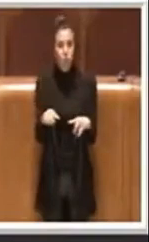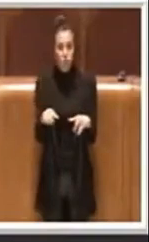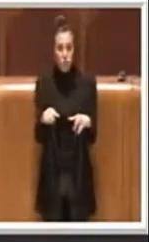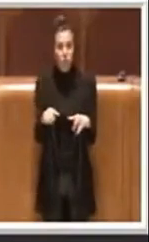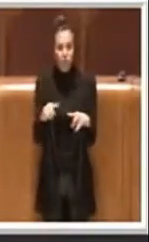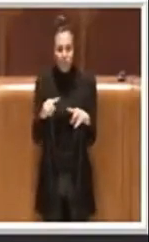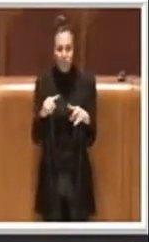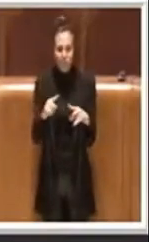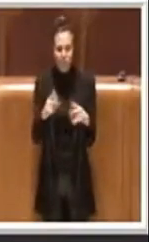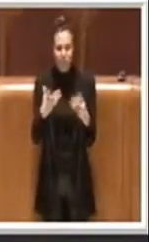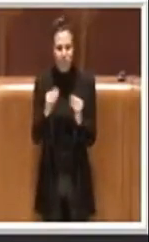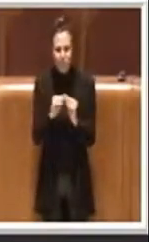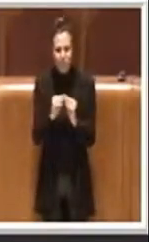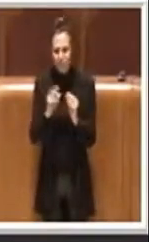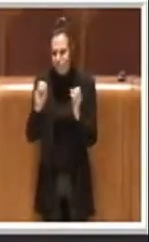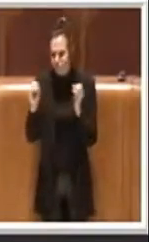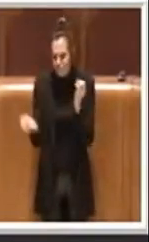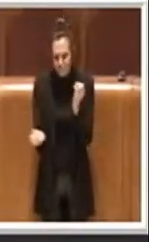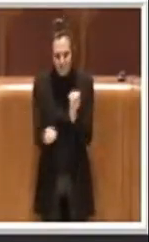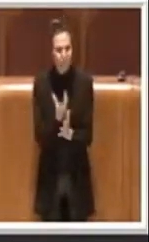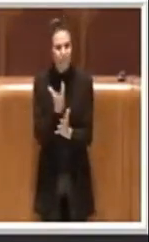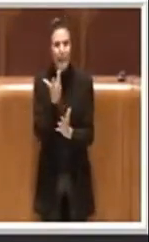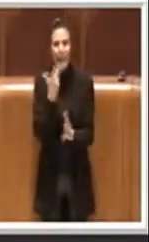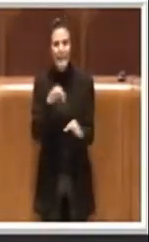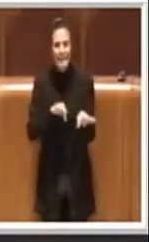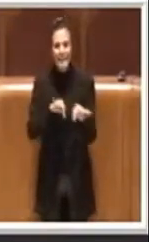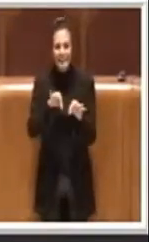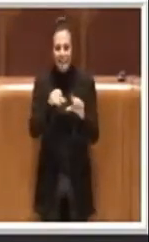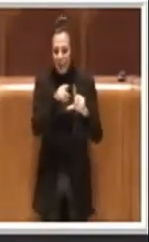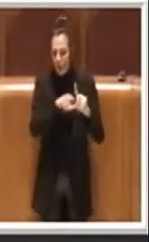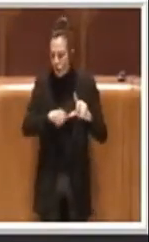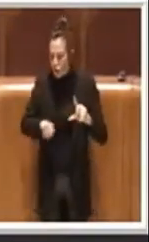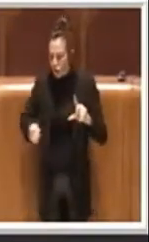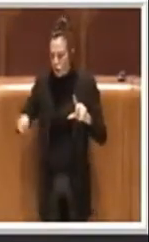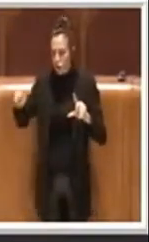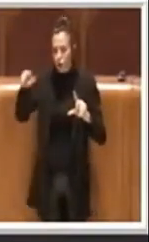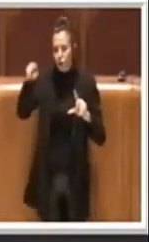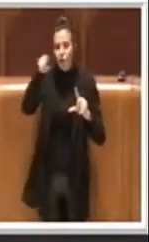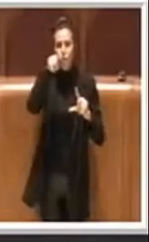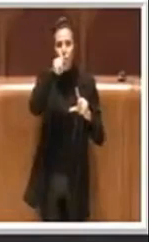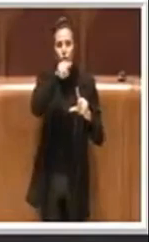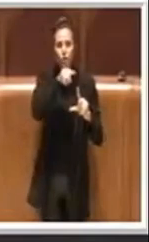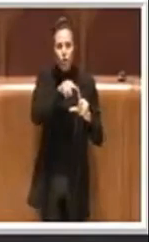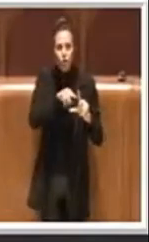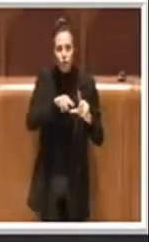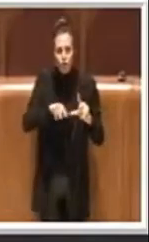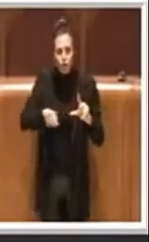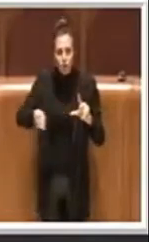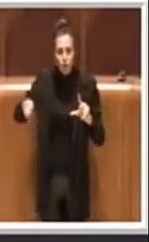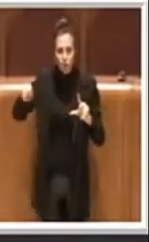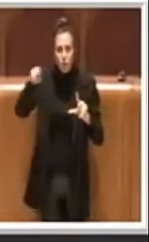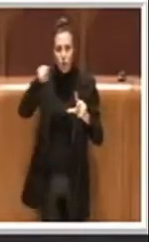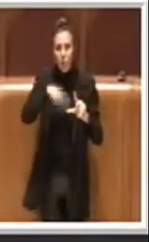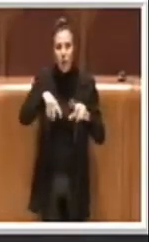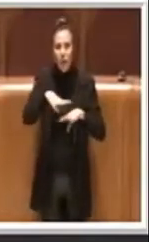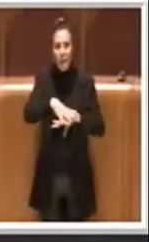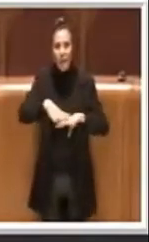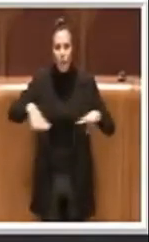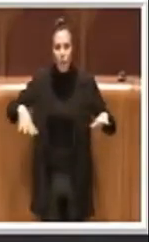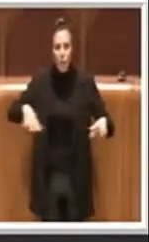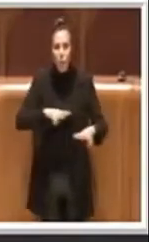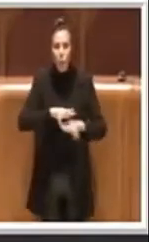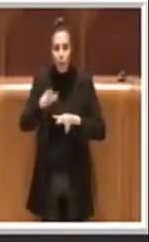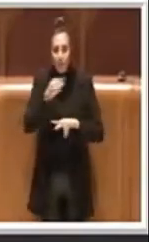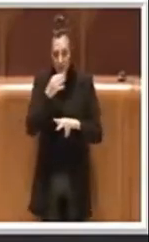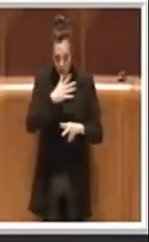un sistema circolare all'interno anche del tessuto comunale, perciò quello che